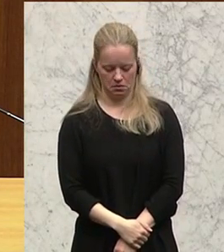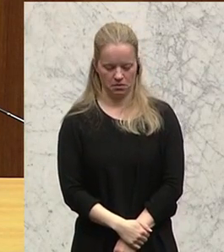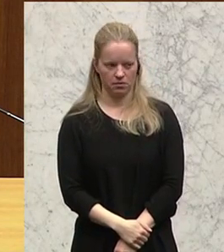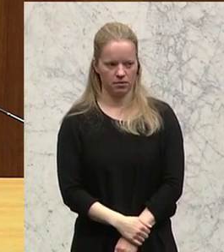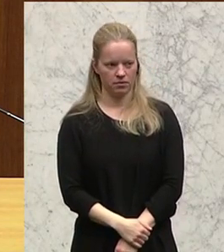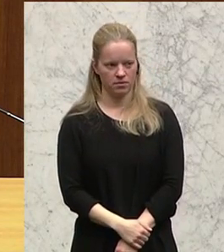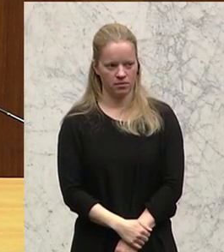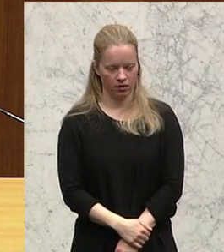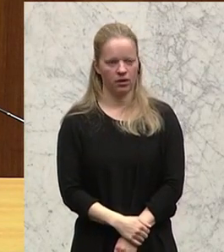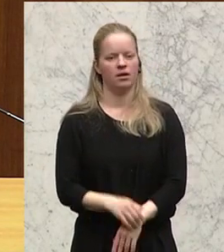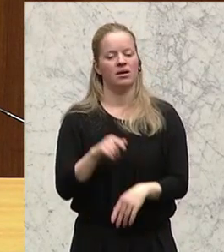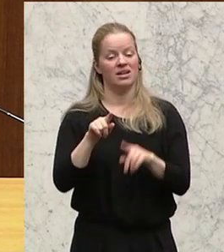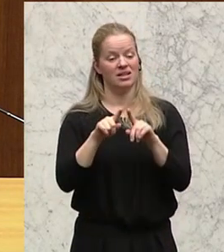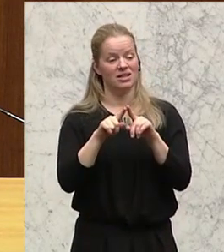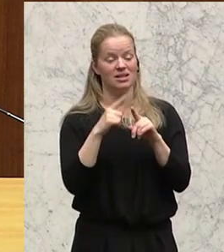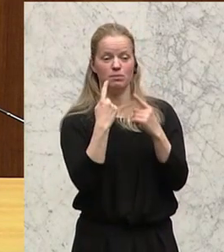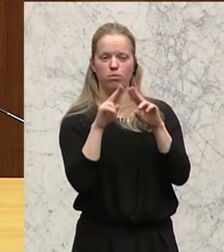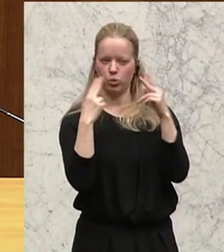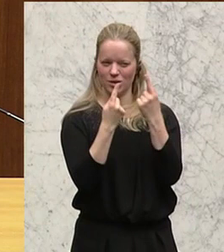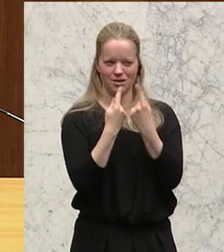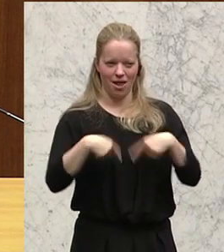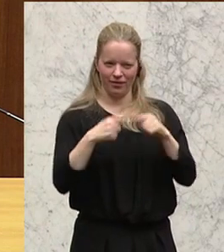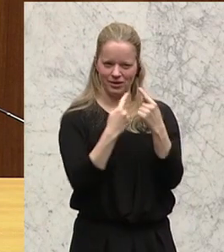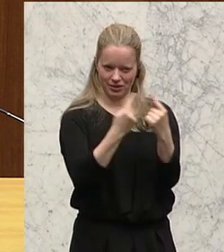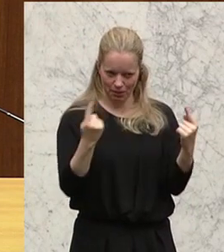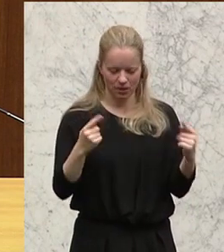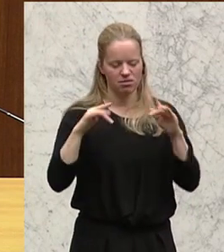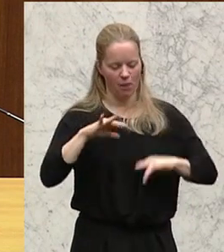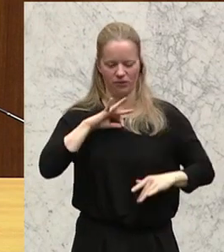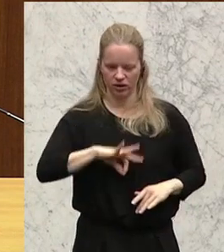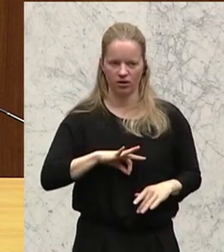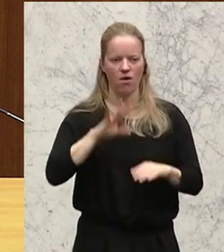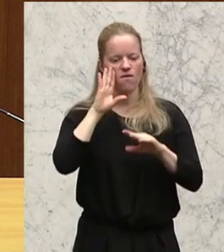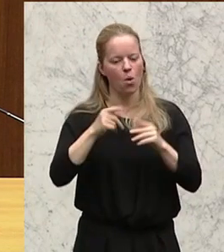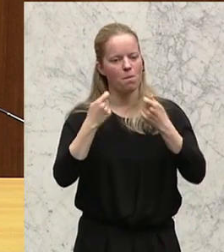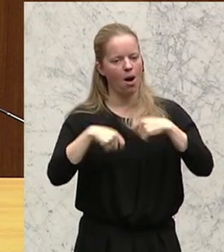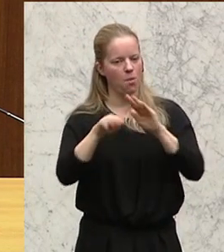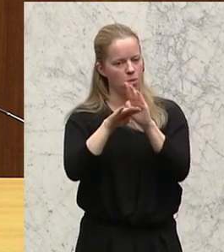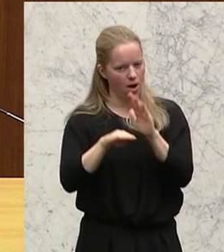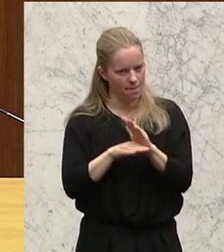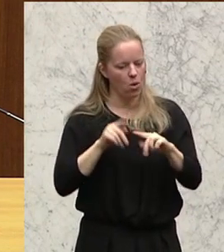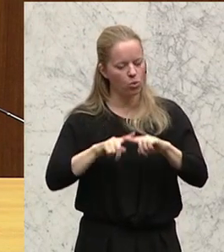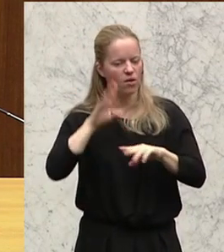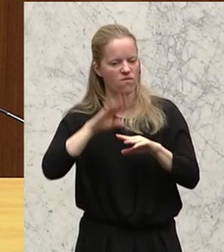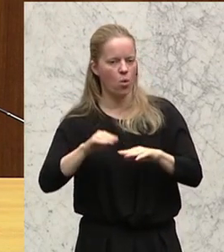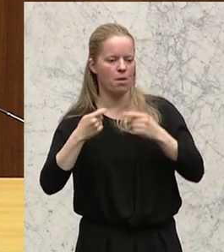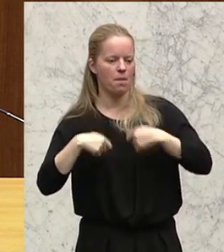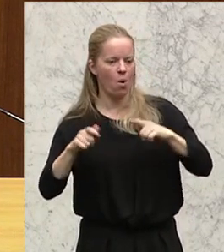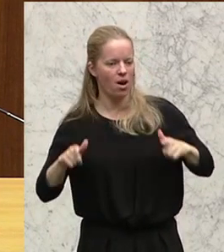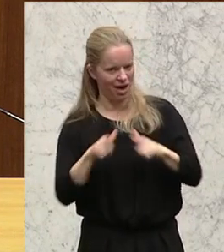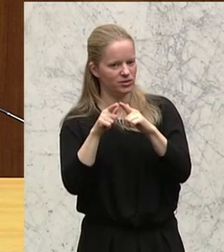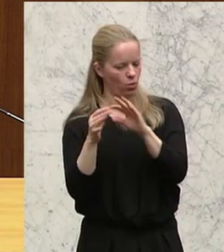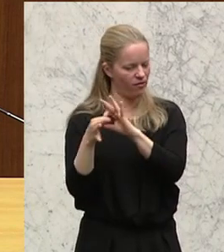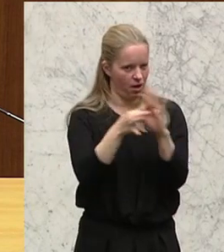werde ich die Selbstverpflichtung der Länder, Wohnbauprogramme mit einer verbindlichen Wohnbauleistung zu erstellen und